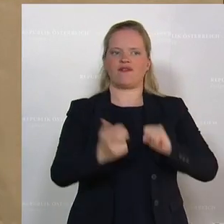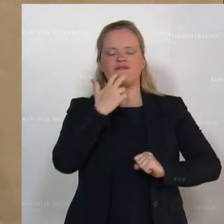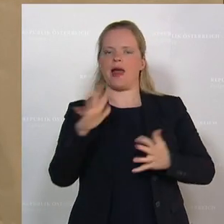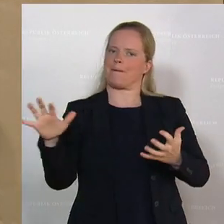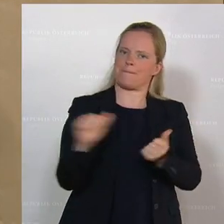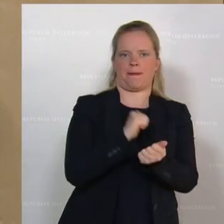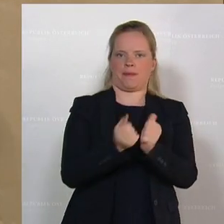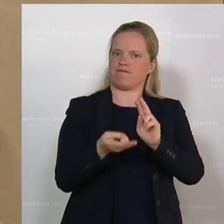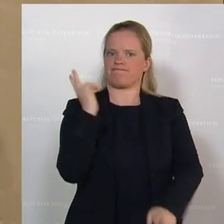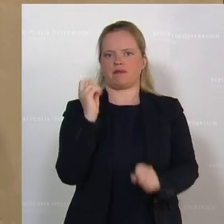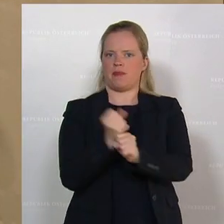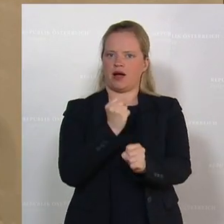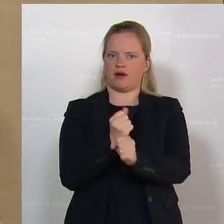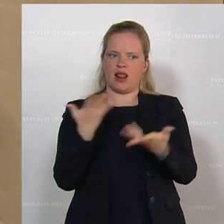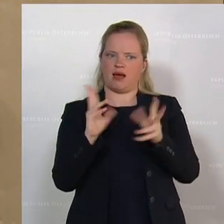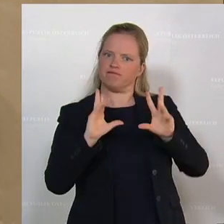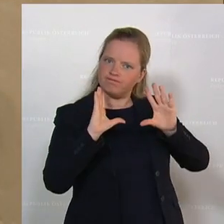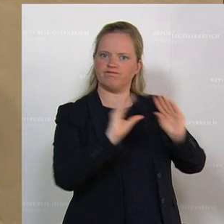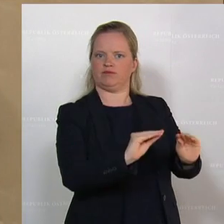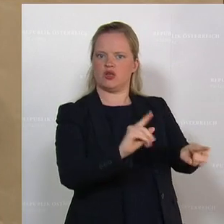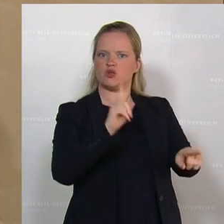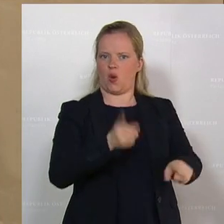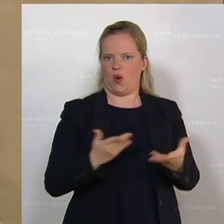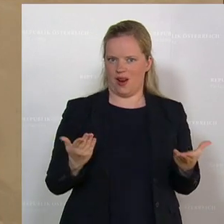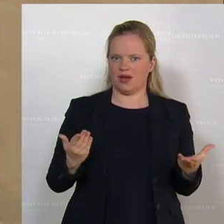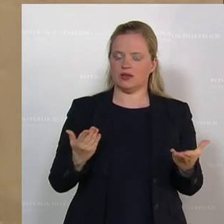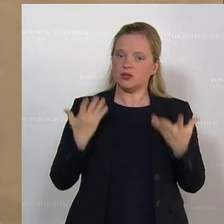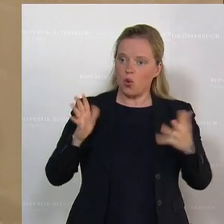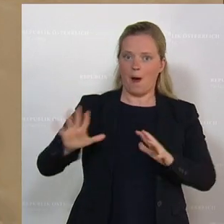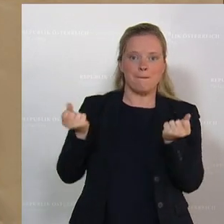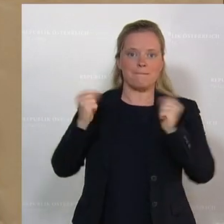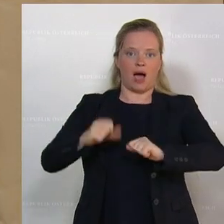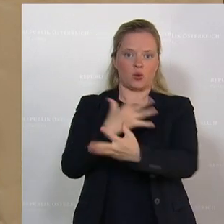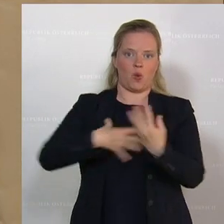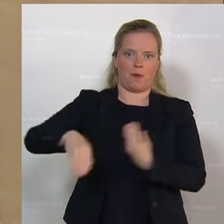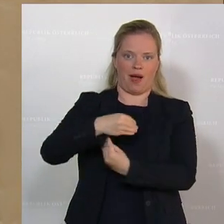Koratel liegen sollen. So gehen Sie mit Ihrer Macht hier um. Das ist kein gutes Bild.